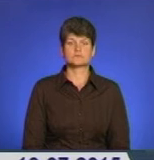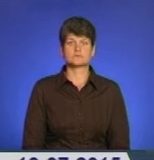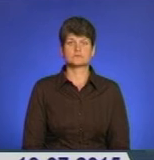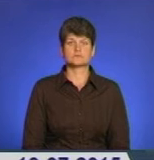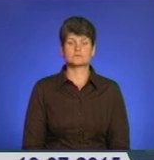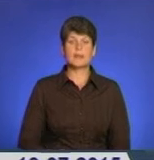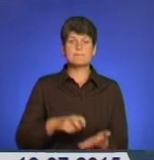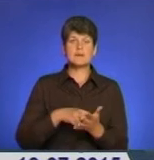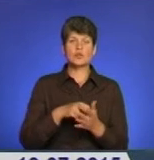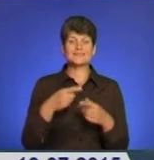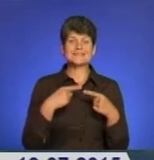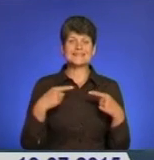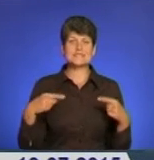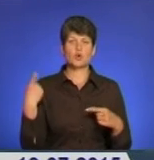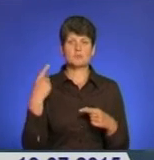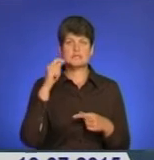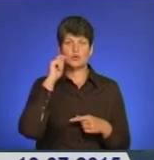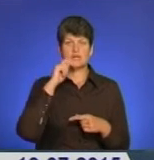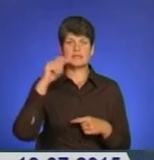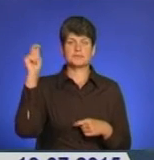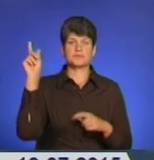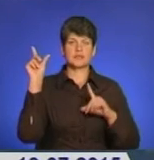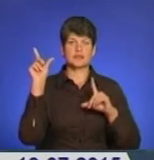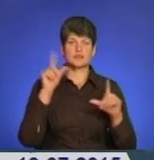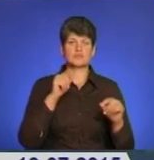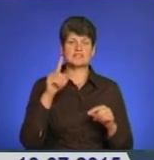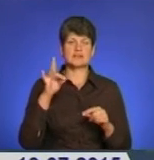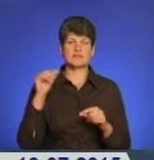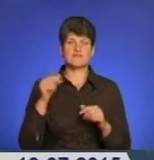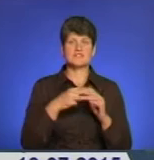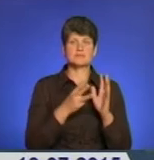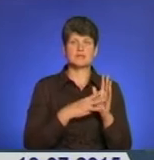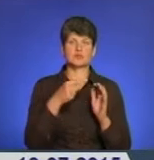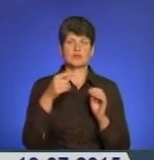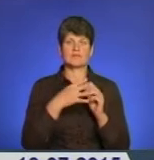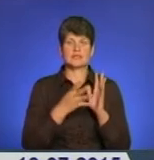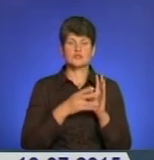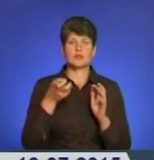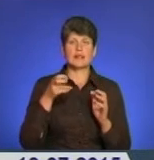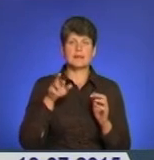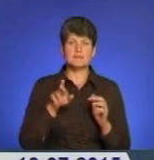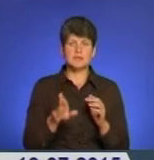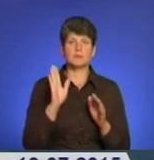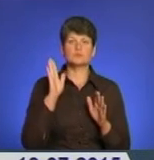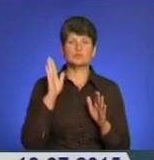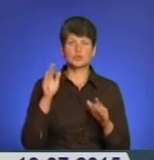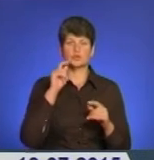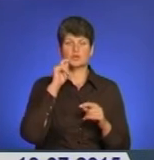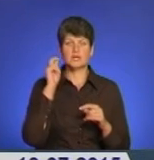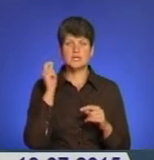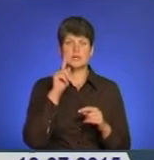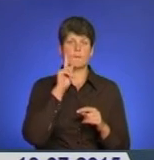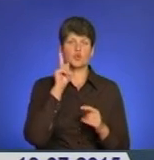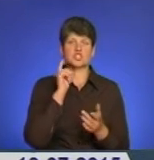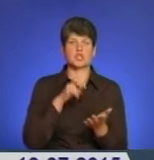Паломники із різних областей України вже вирушили до Зарваниці. 18-19 липня в Марійському духовному центрі відбудеться всеукраїнська та